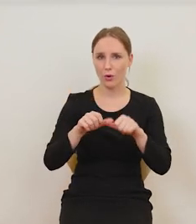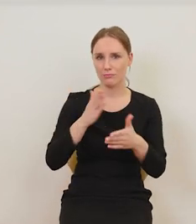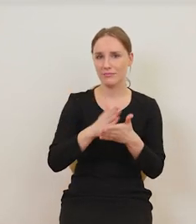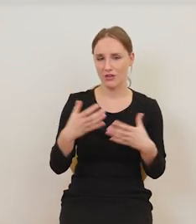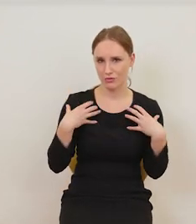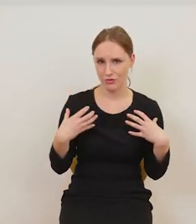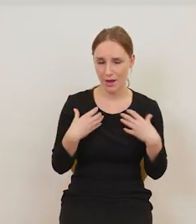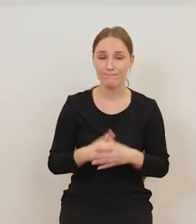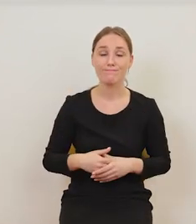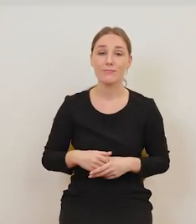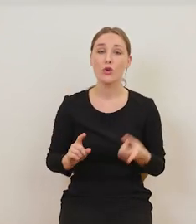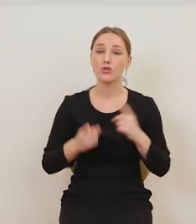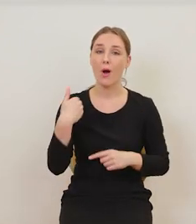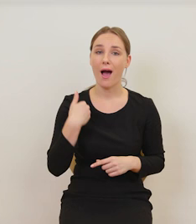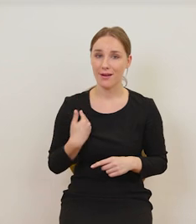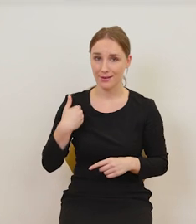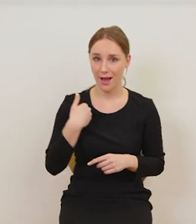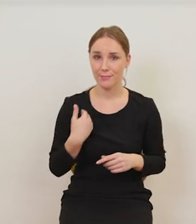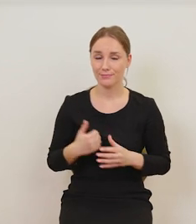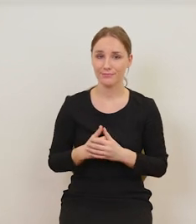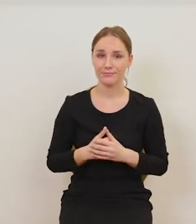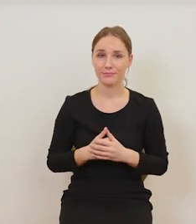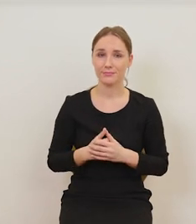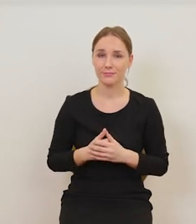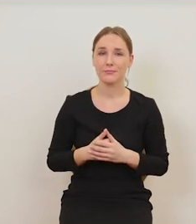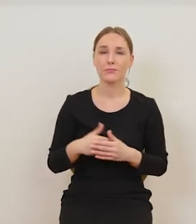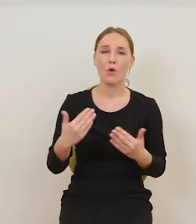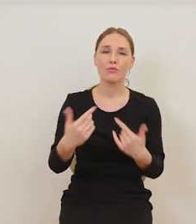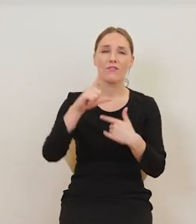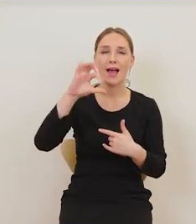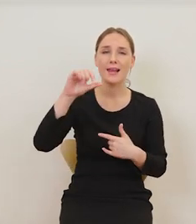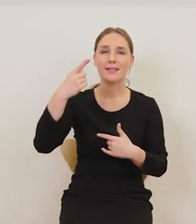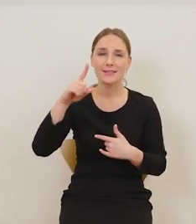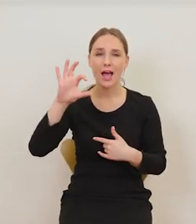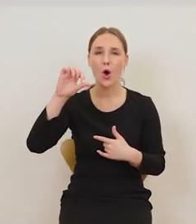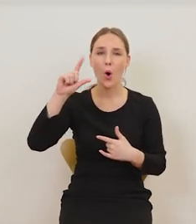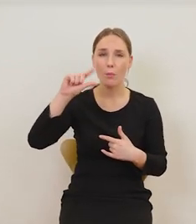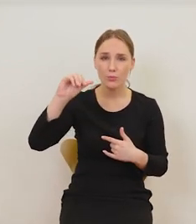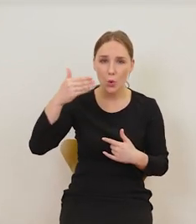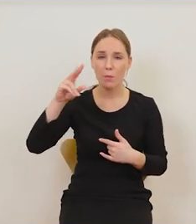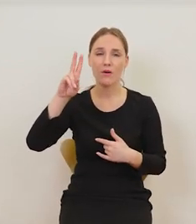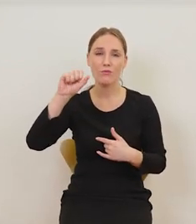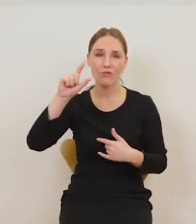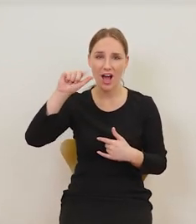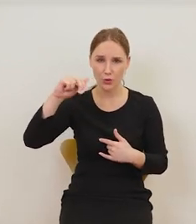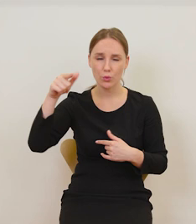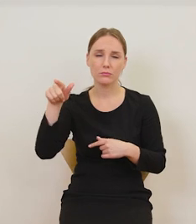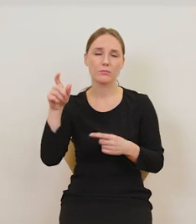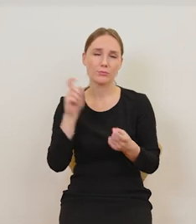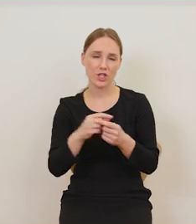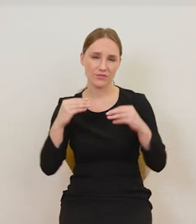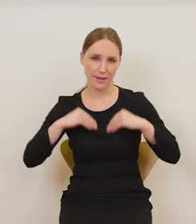który znowu pod wpływem na przykład LSD, opium czy walium środka